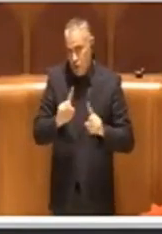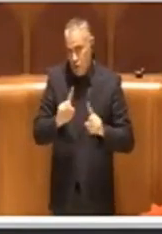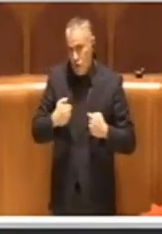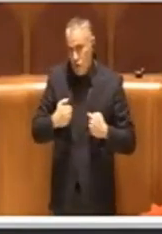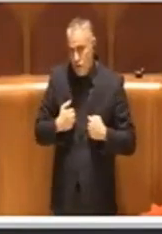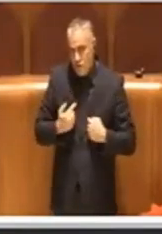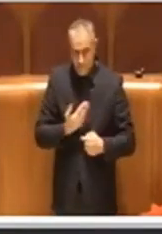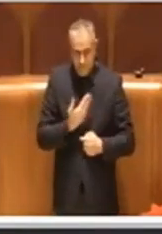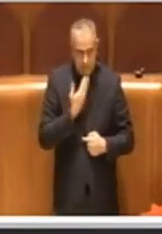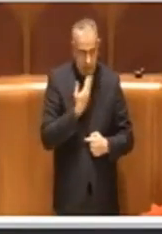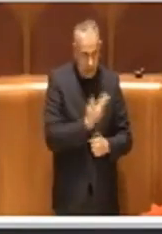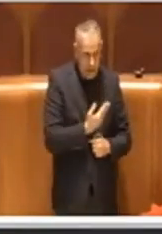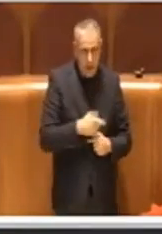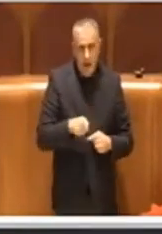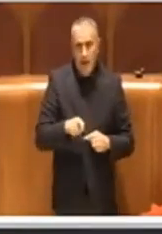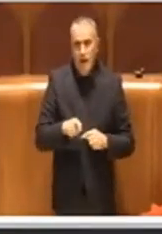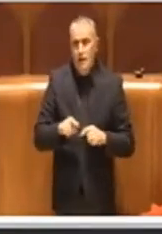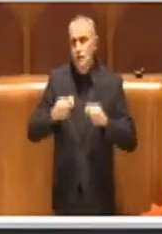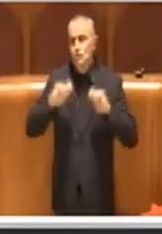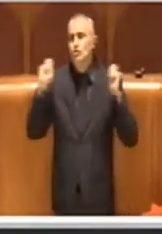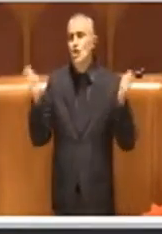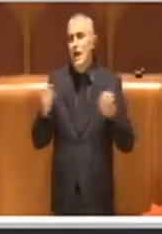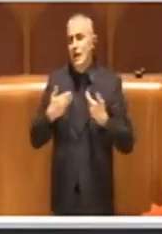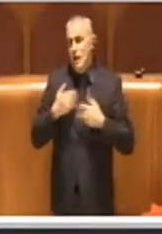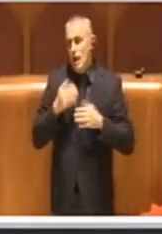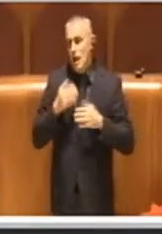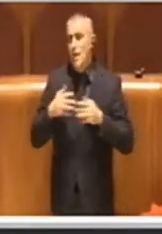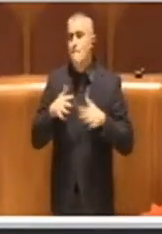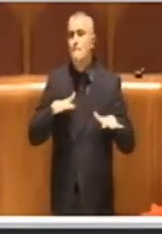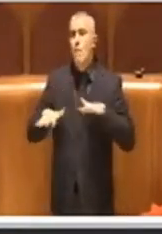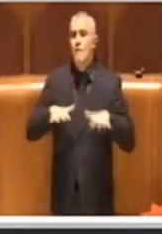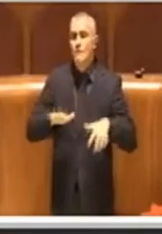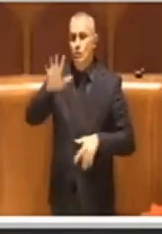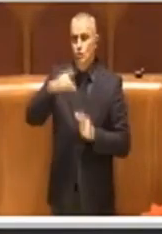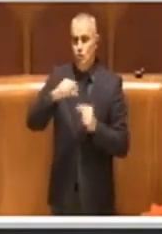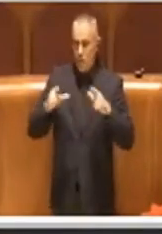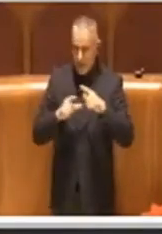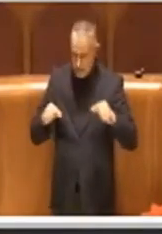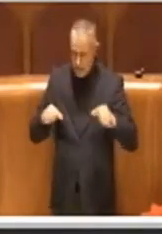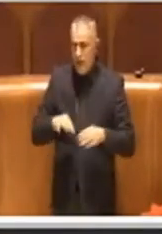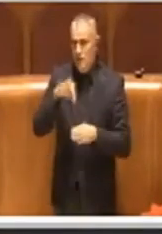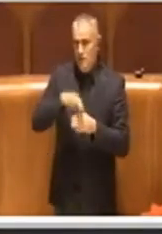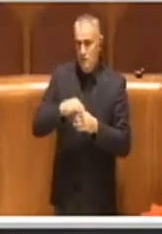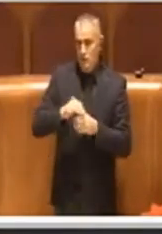linee generali per il quale appunto il Movimento 5 Stelle rassegnerà il voto favorevole a questa mozione, grazie